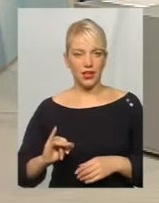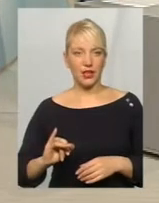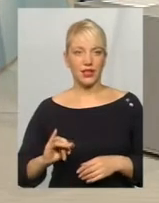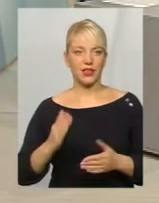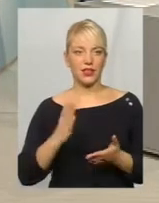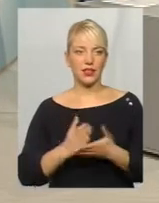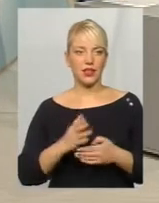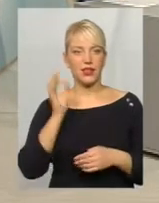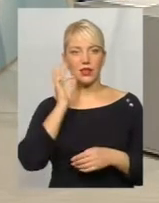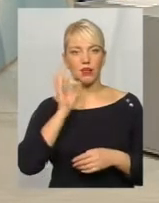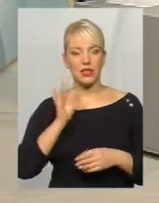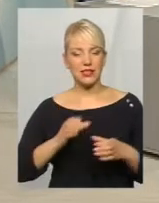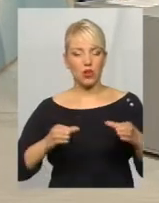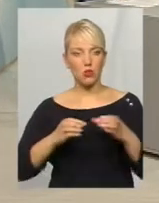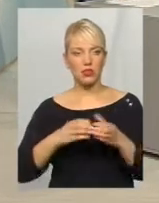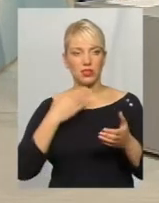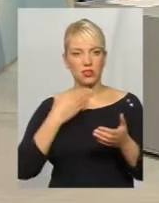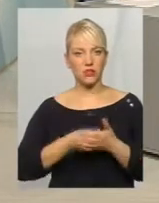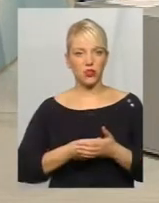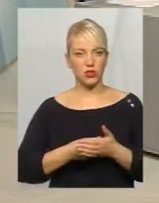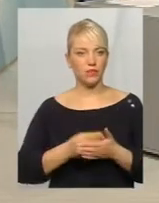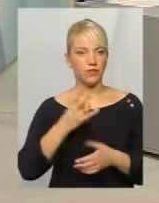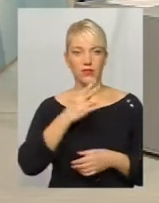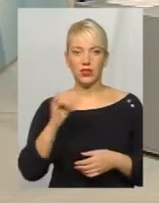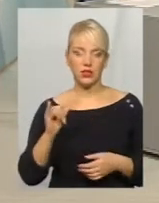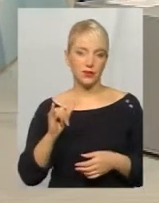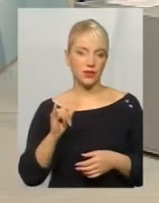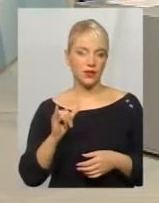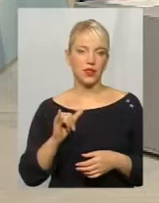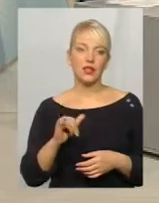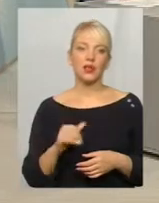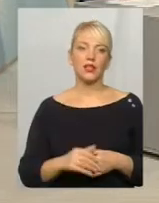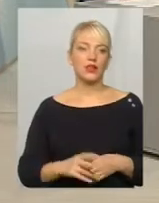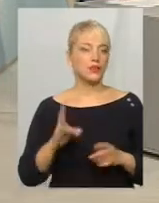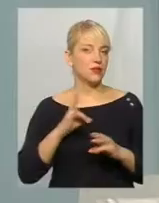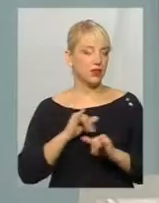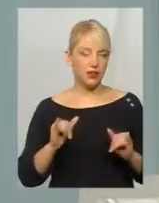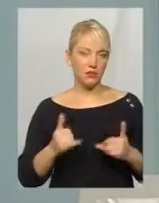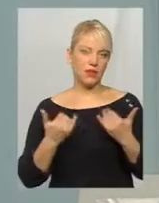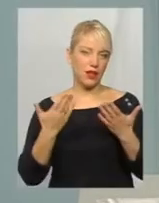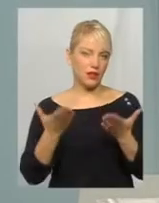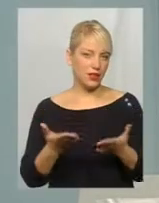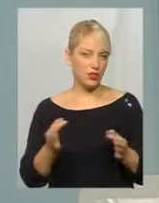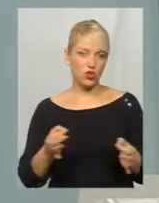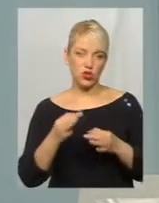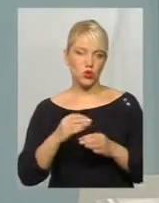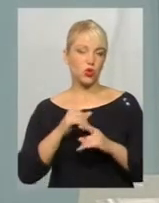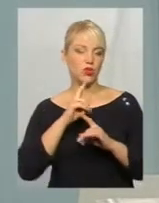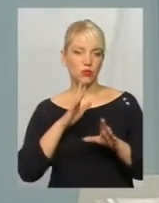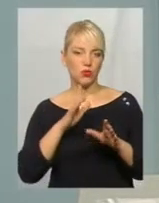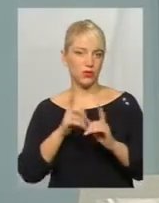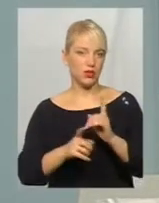має німецька община свою? Ні. Для них щось зміниться? Ні. Для них зміни буде.